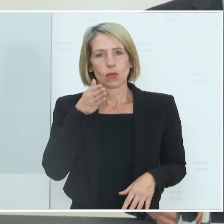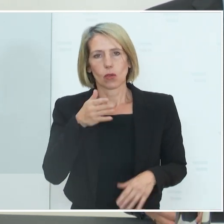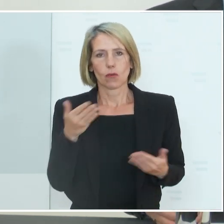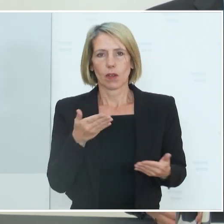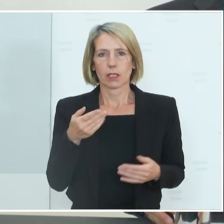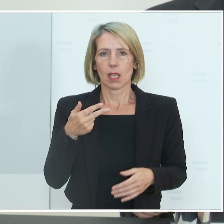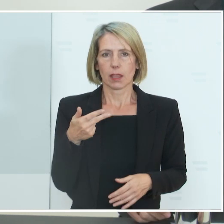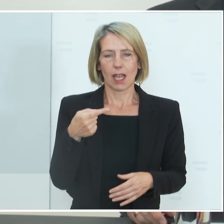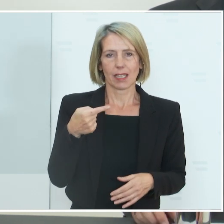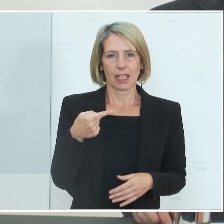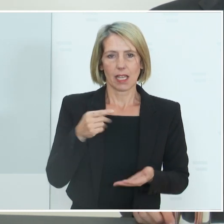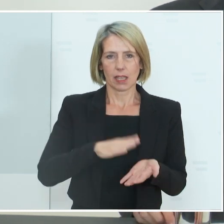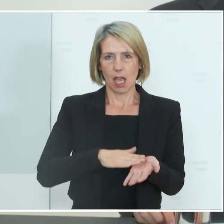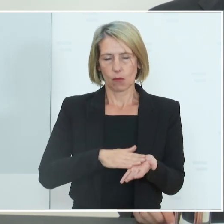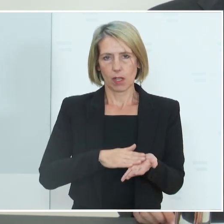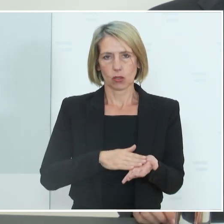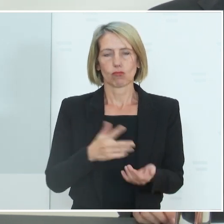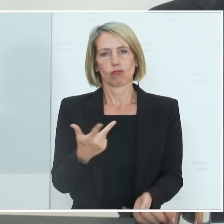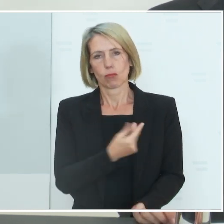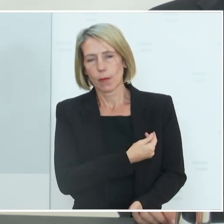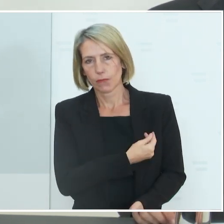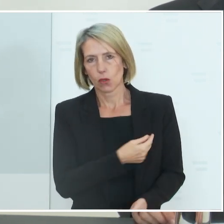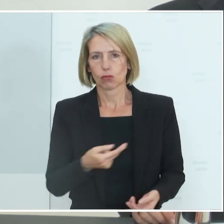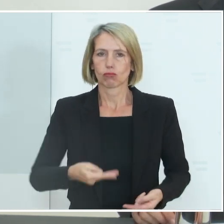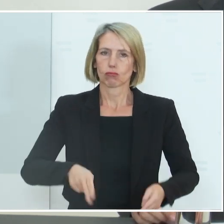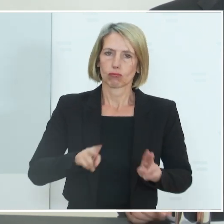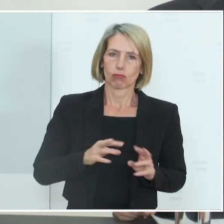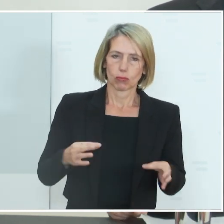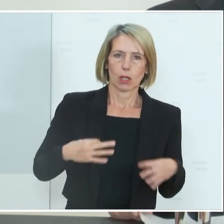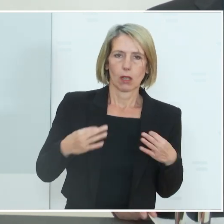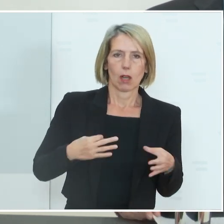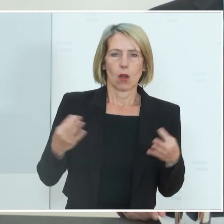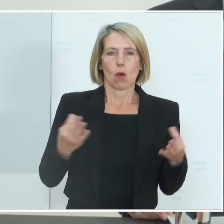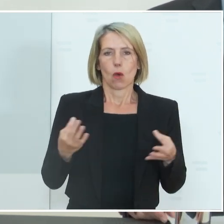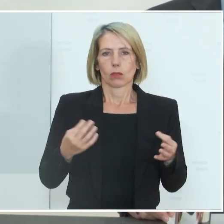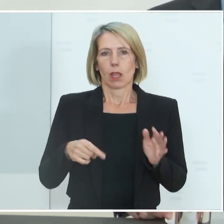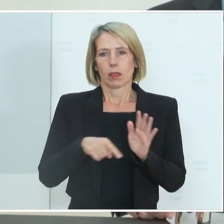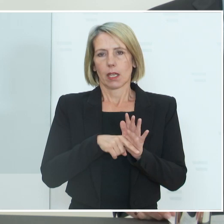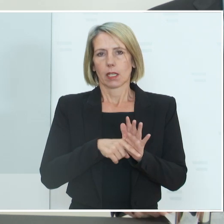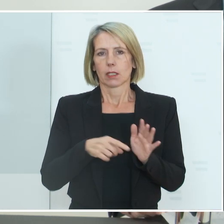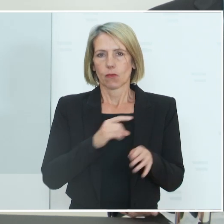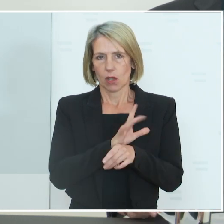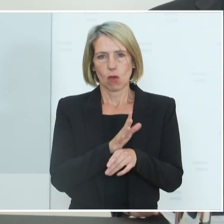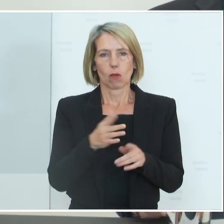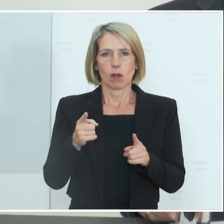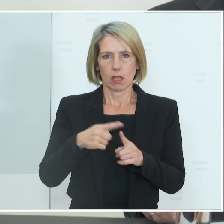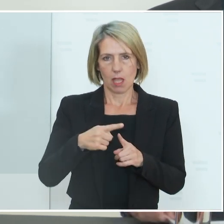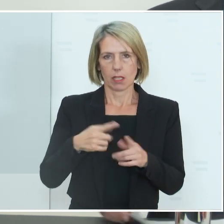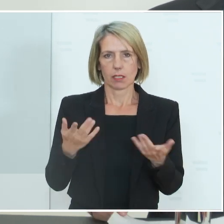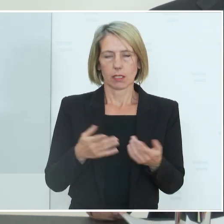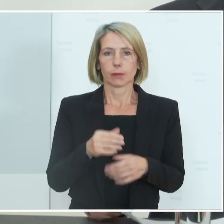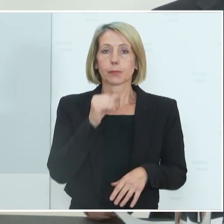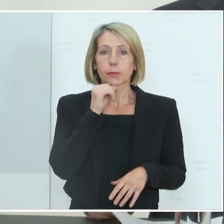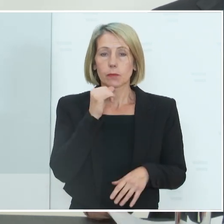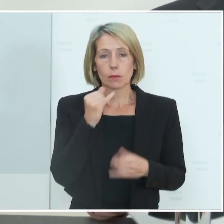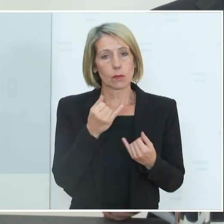3G-Nachweis, also einen Nachweis über eine Impfung, eine Genesung oder über einen negativen Coronatest. Wir sprechen hier nicht